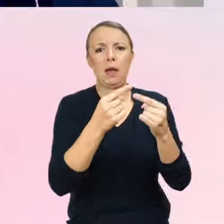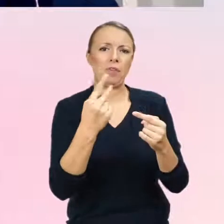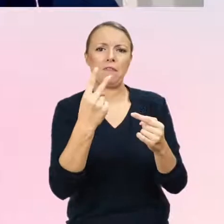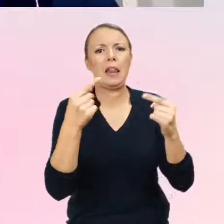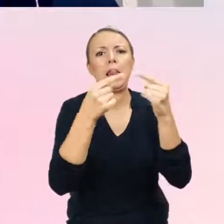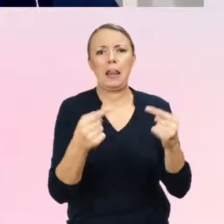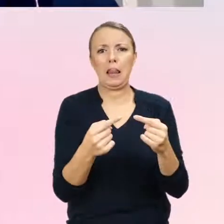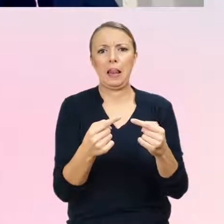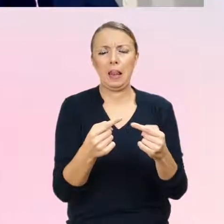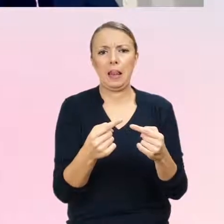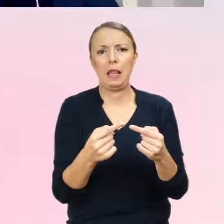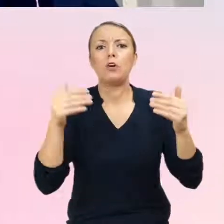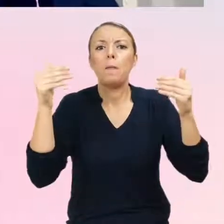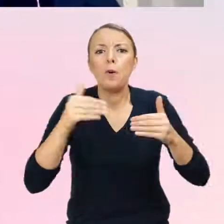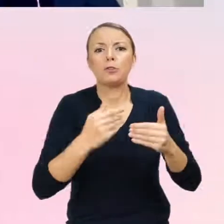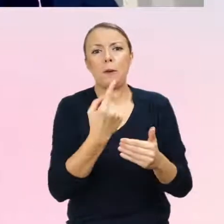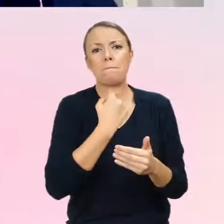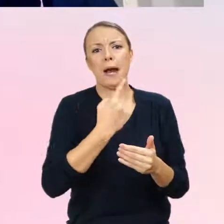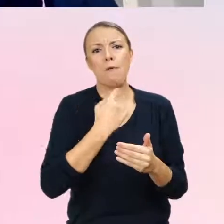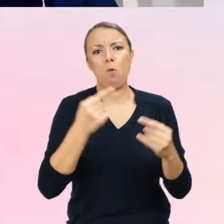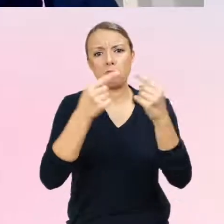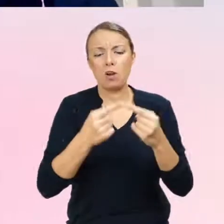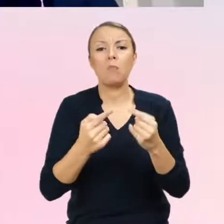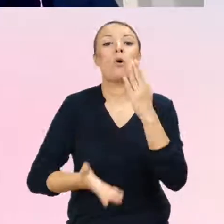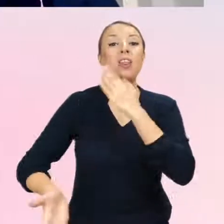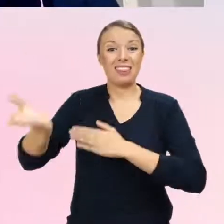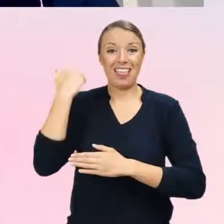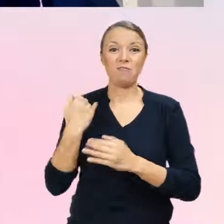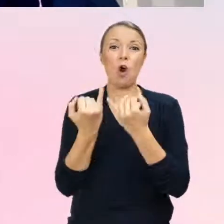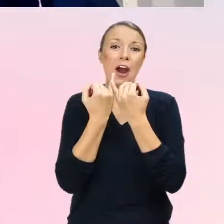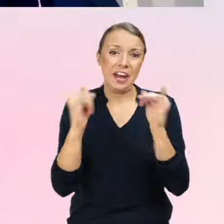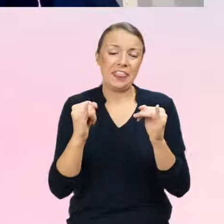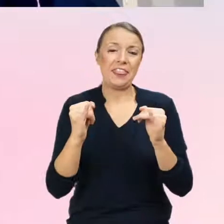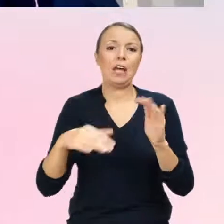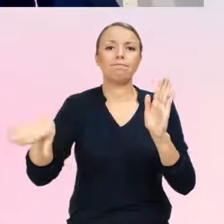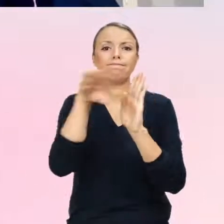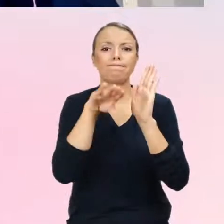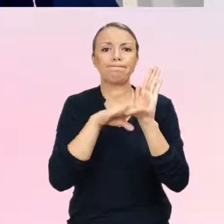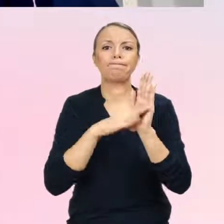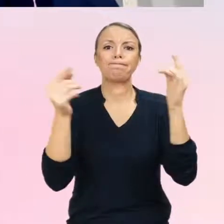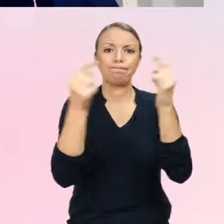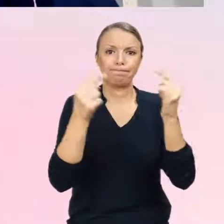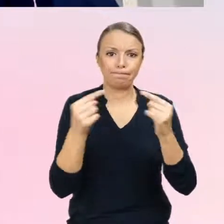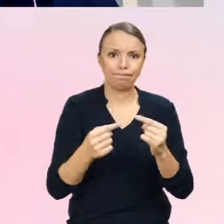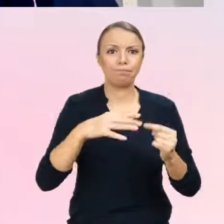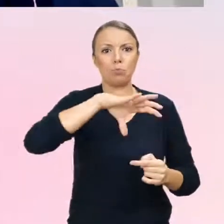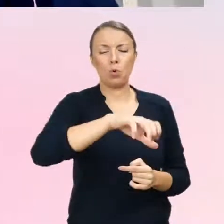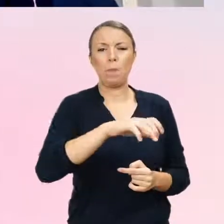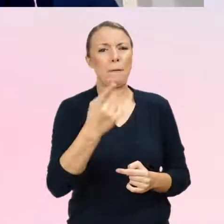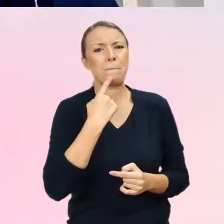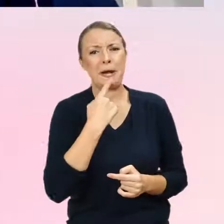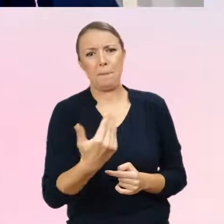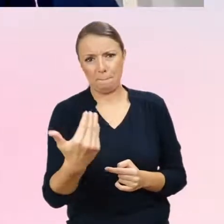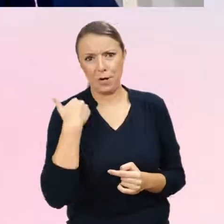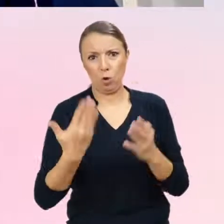inne kryteria kwalifikacji. Jeżeli dziecko zostało zakwalifikowane do